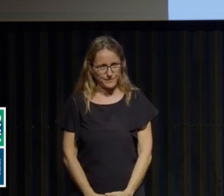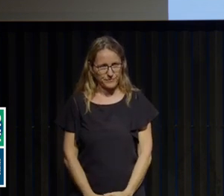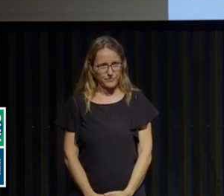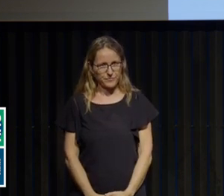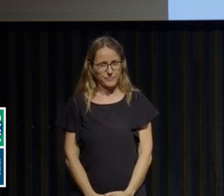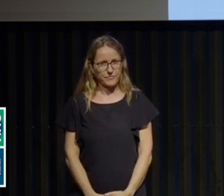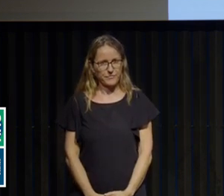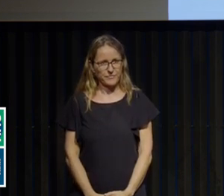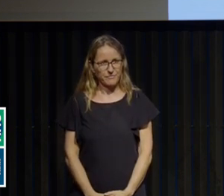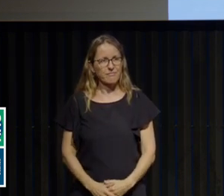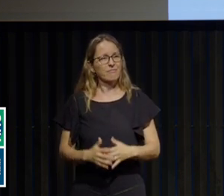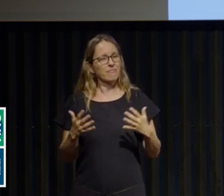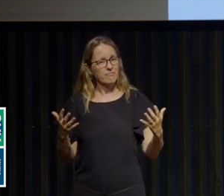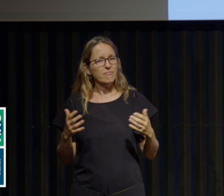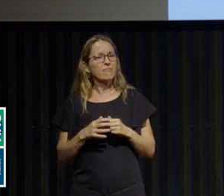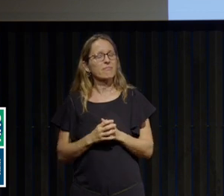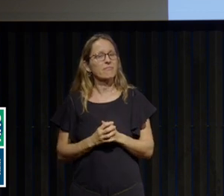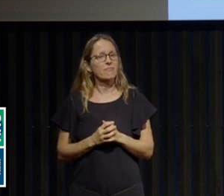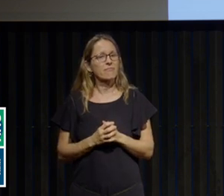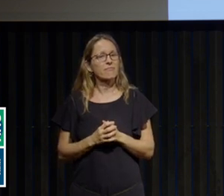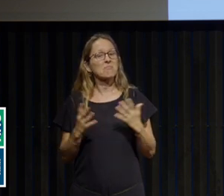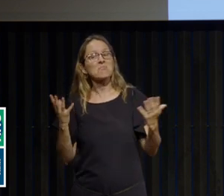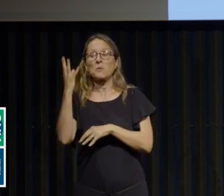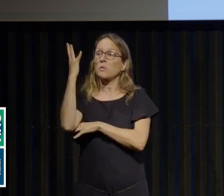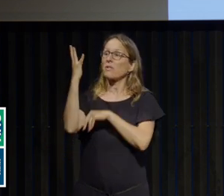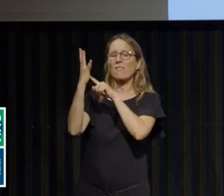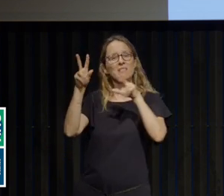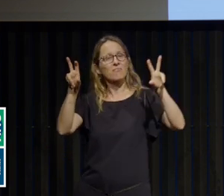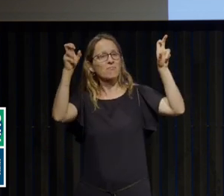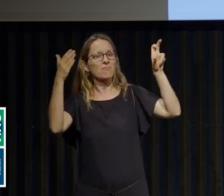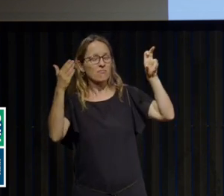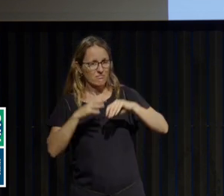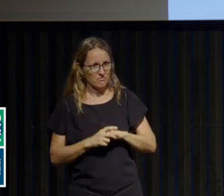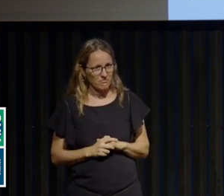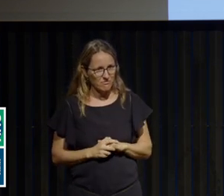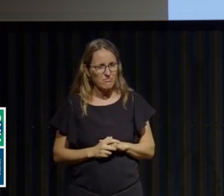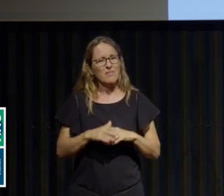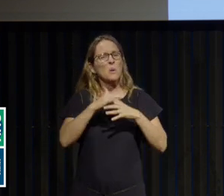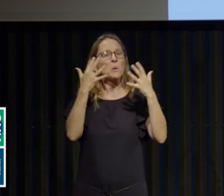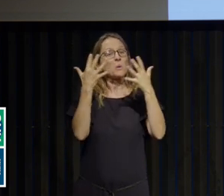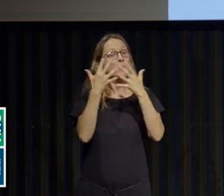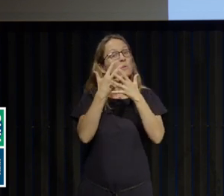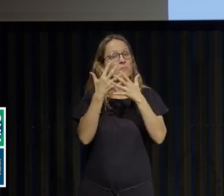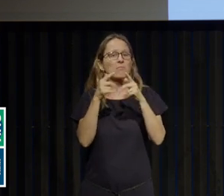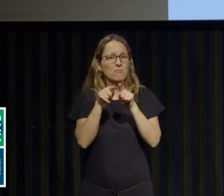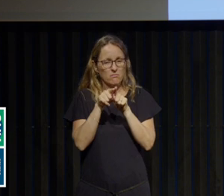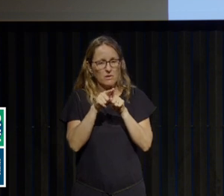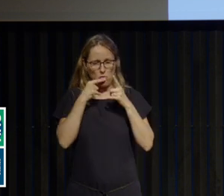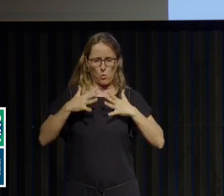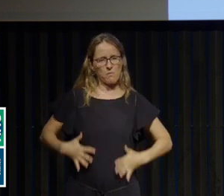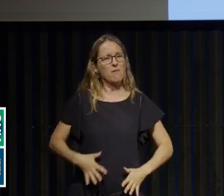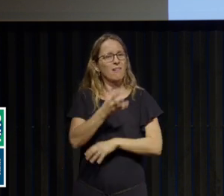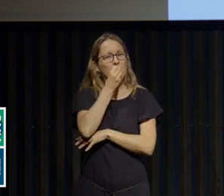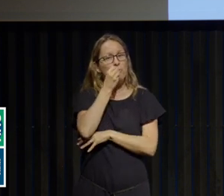Alors j'ai intitulé cette conférence « Les troubles des conduites alimentaires, une nouvelle épidémie ».